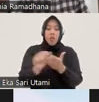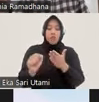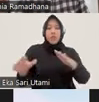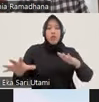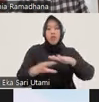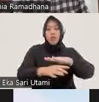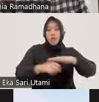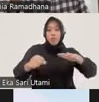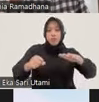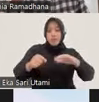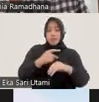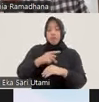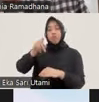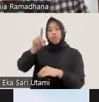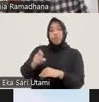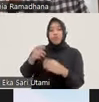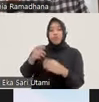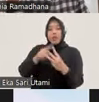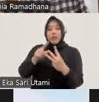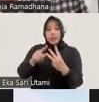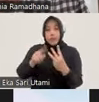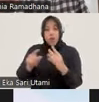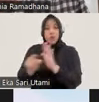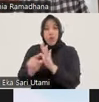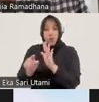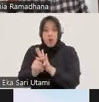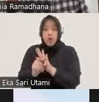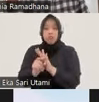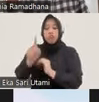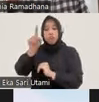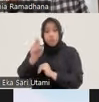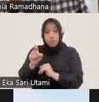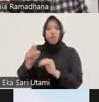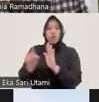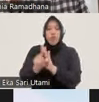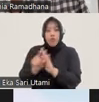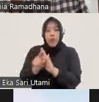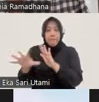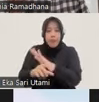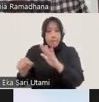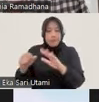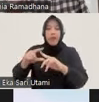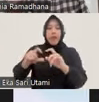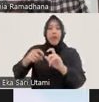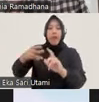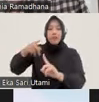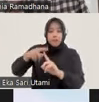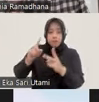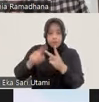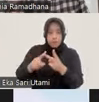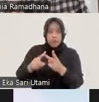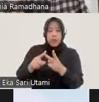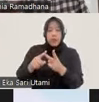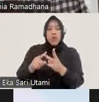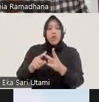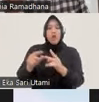kita butuh tiga undang-undang. Kita butuh perampasan aset, kita butuh pembatasan transaksi uang tunai atau